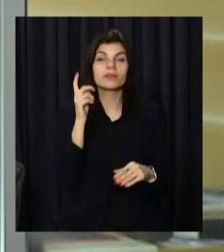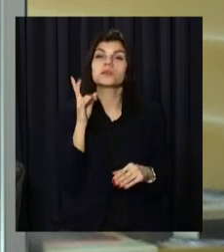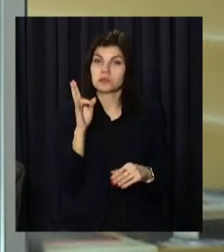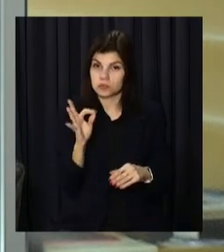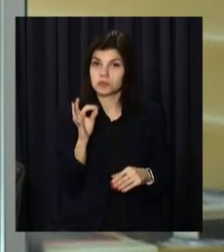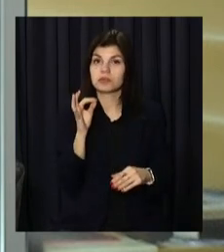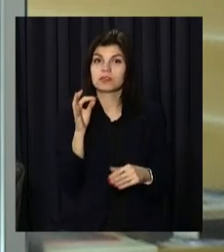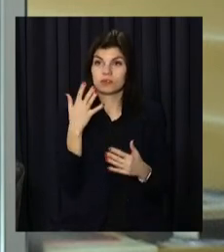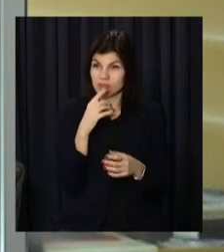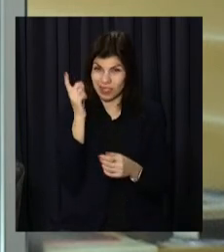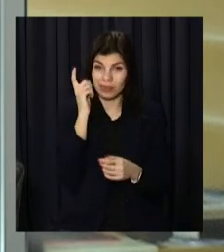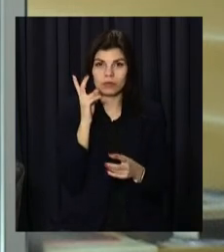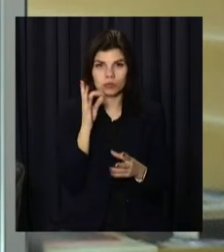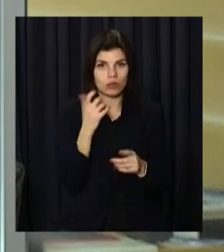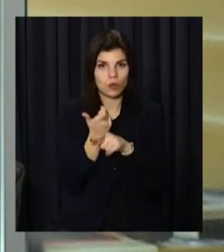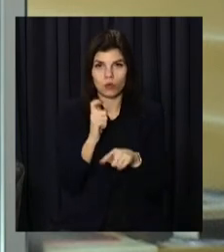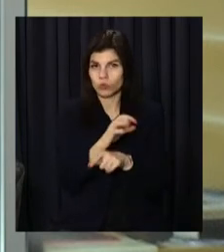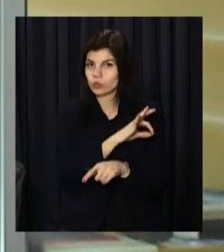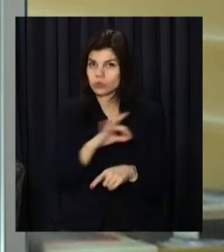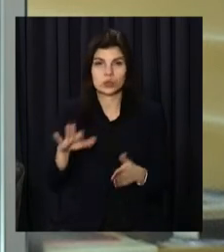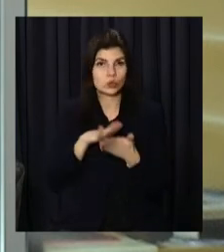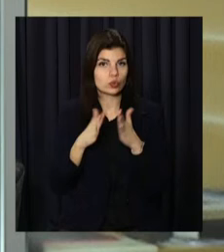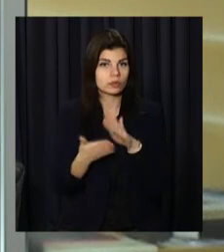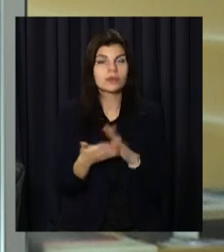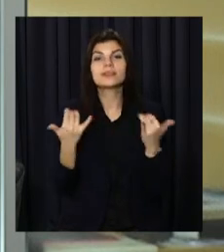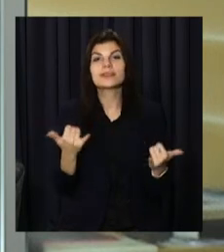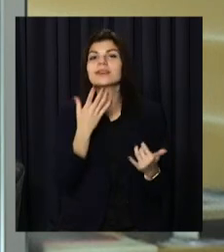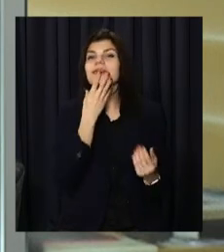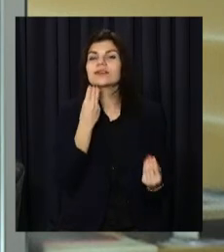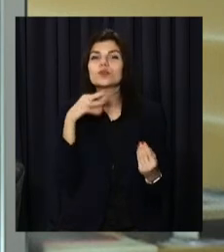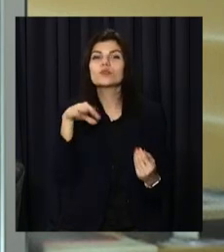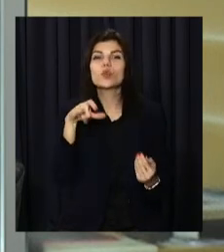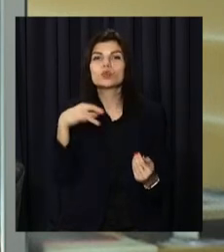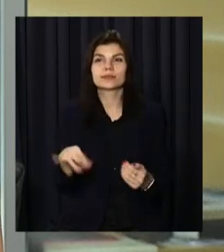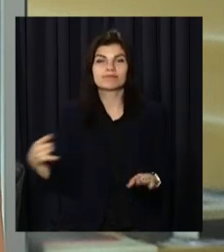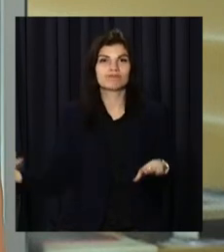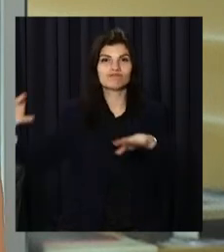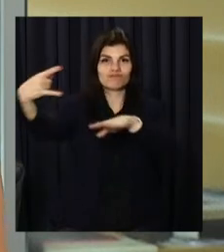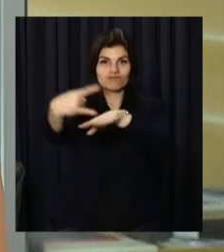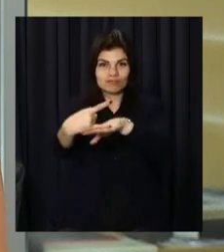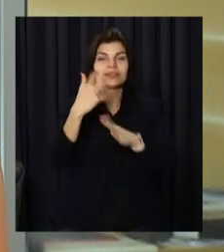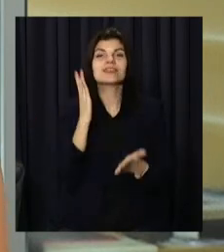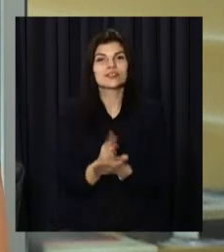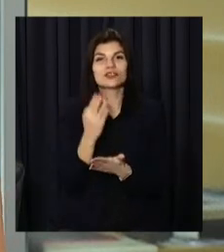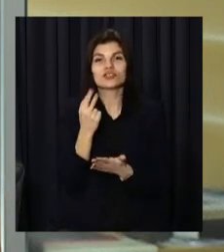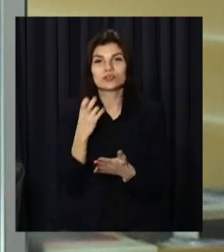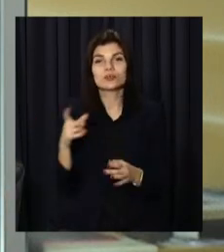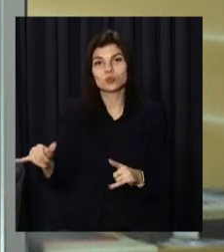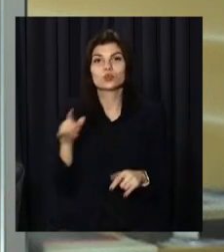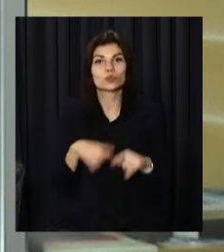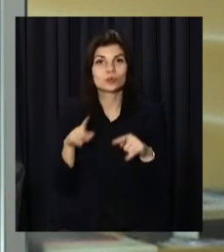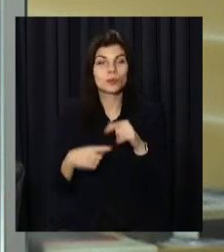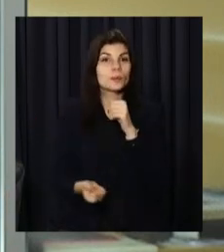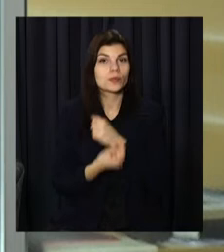вона в ідеальному стані. Зараз красується в одному з музеїв міста, але є всі шанси, що в неї скоро з